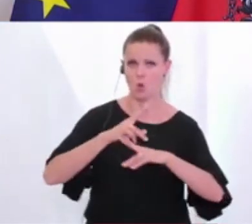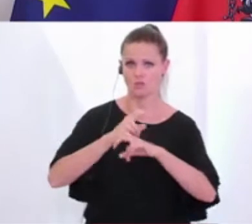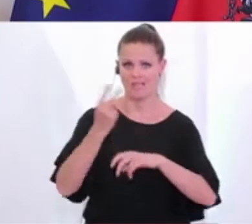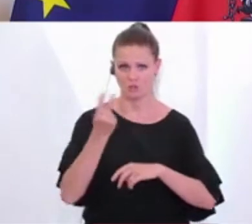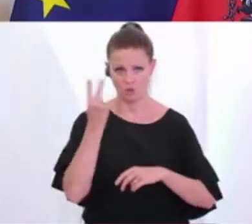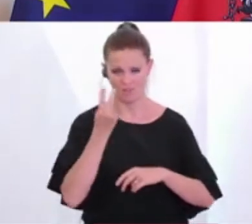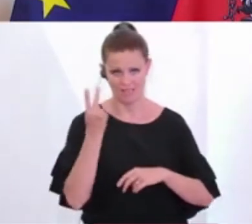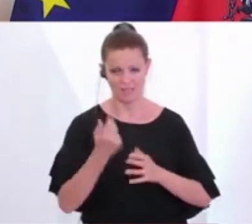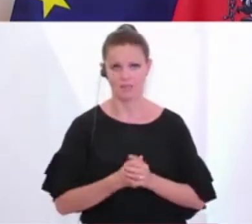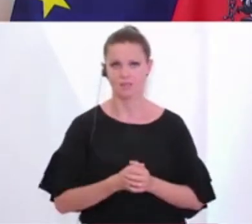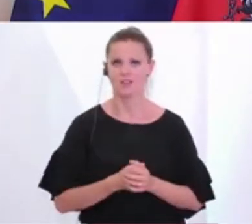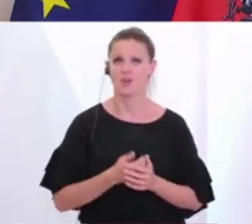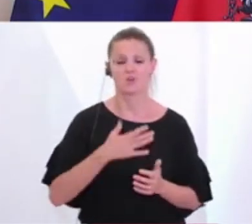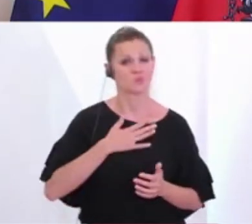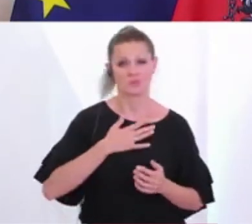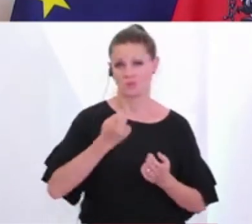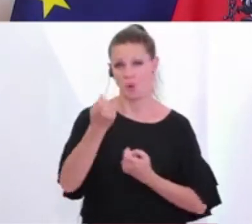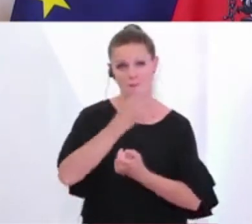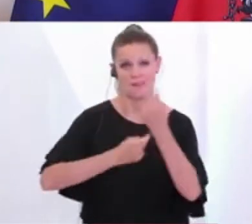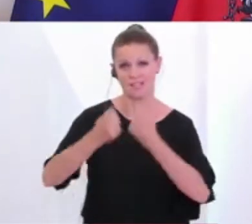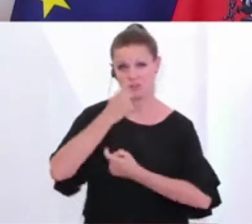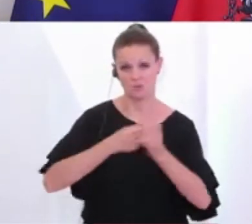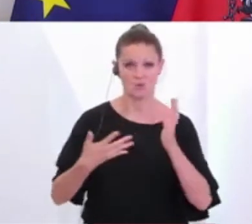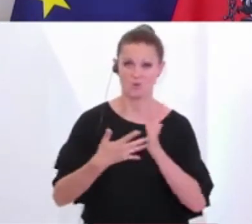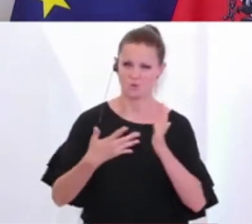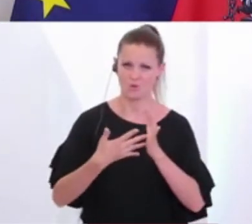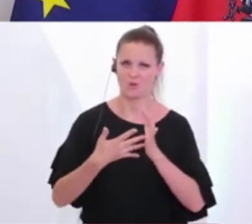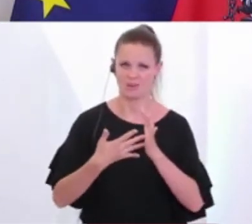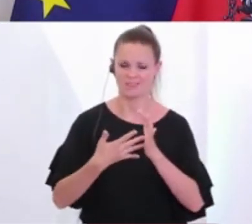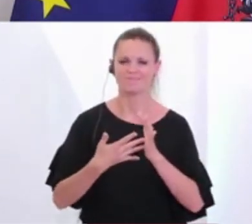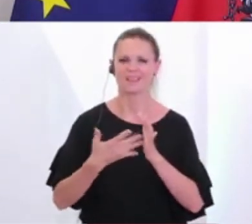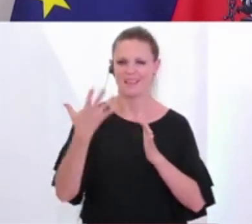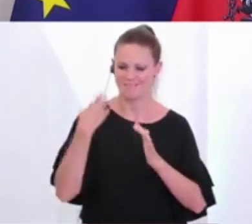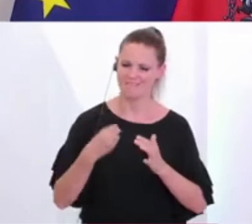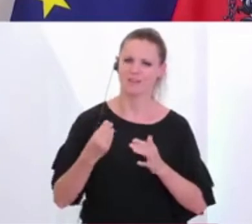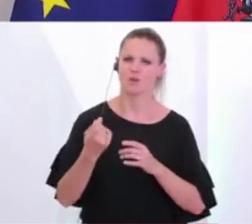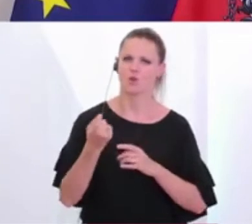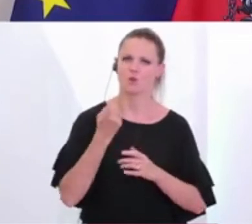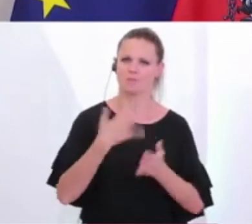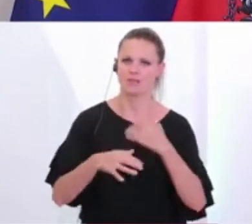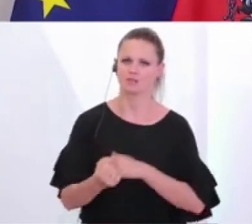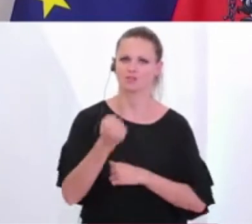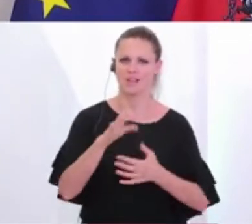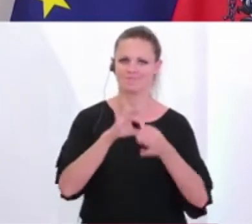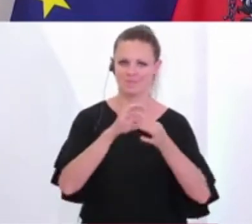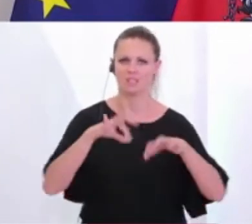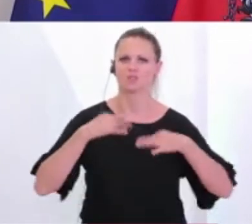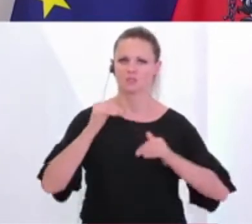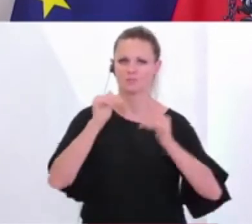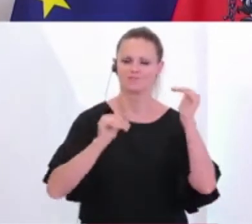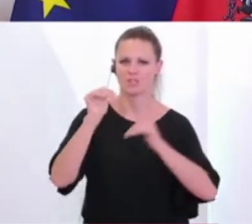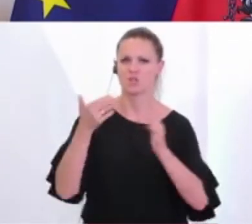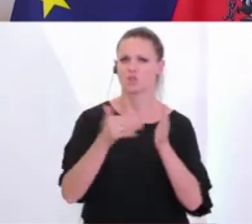Slowenien ohnehin die Migrationskontrollen. Die werden wieder durch die Gesundheitsbehörden verstärkt werden, genauso wie wir 1.500